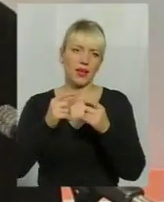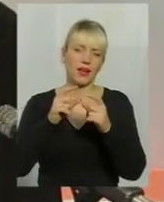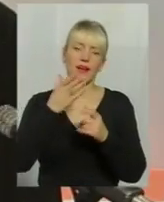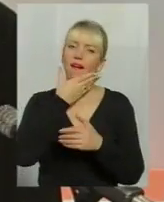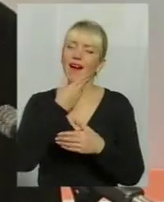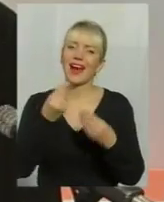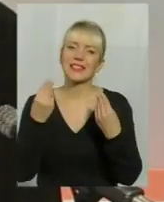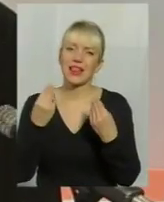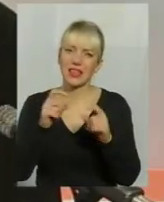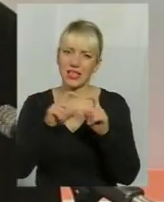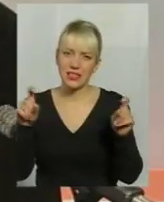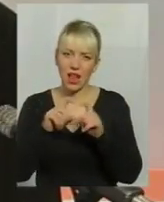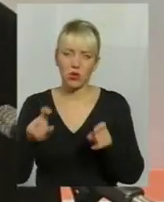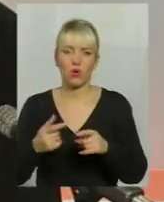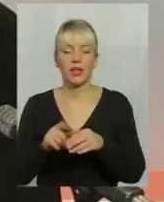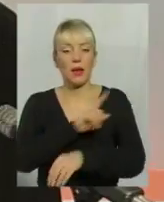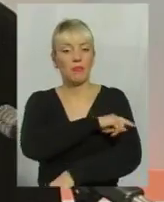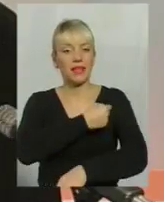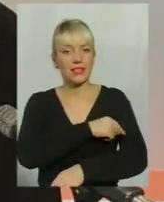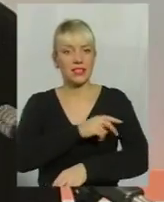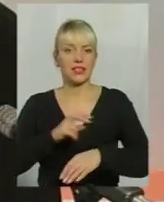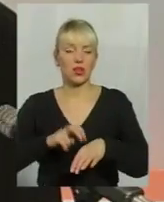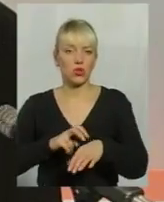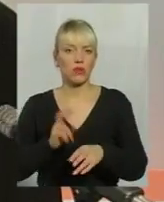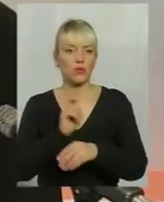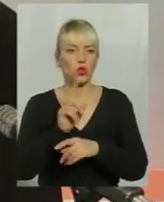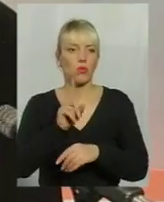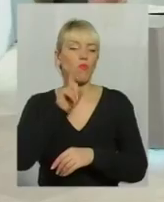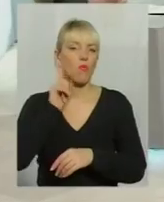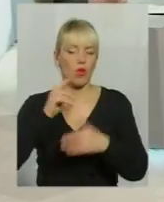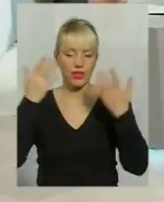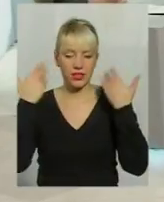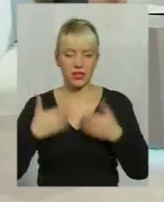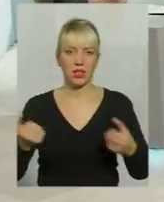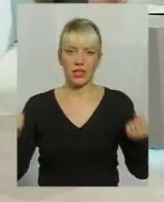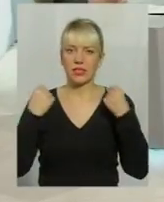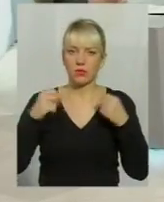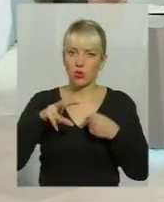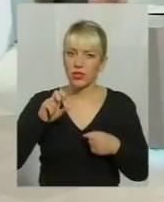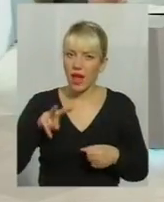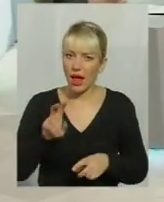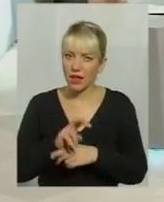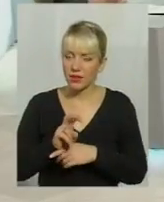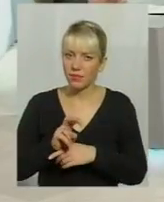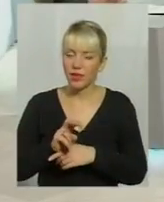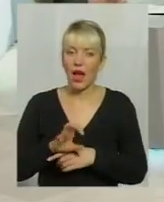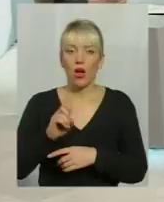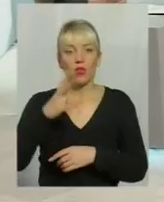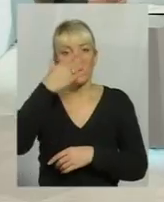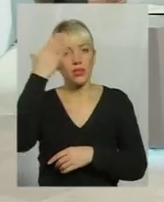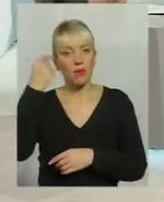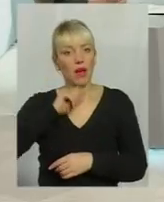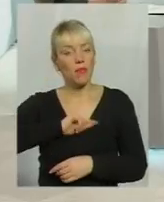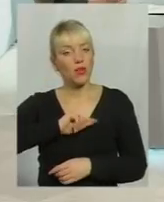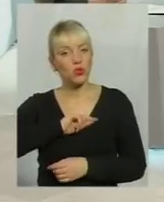медицинські учреждення, які допомагають підтримувати цю молодость тела, скажімо так, спортивні зали, да? Ну, якось забуваємо о